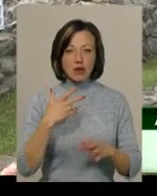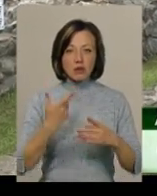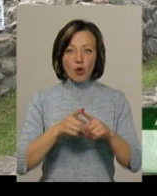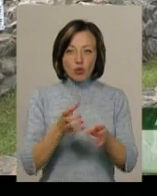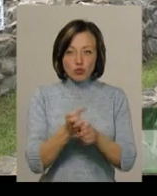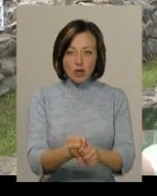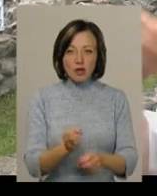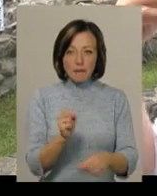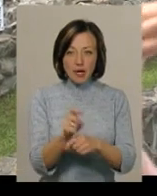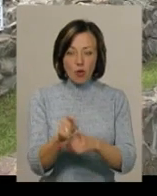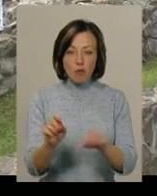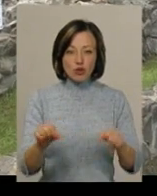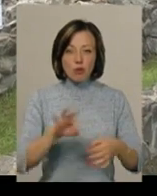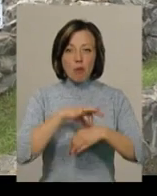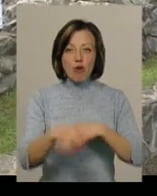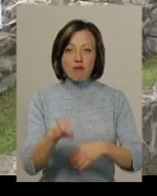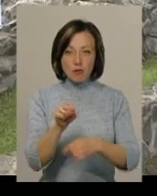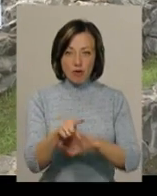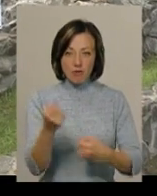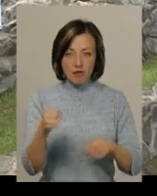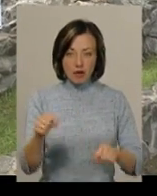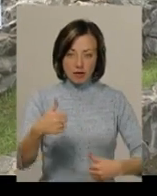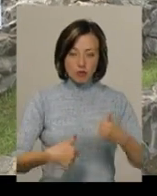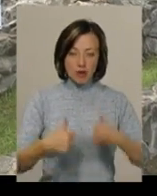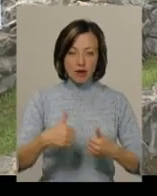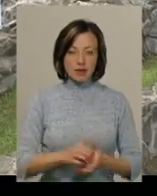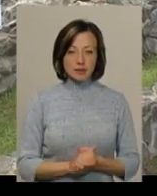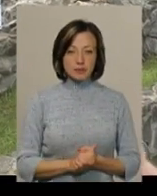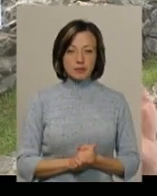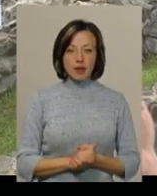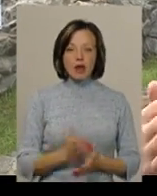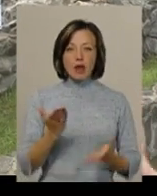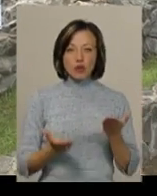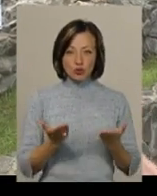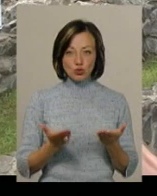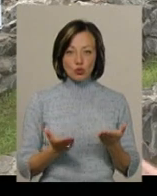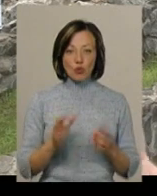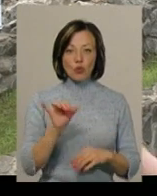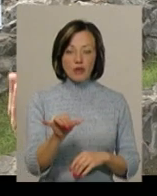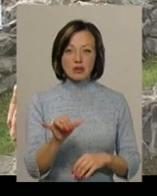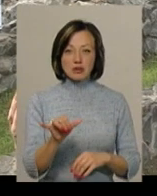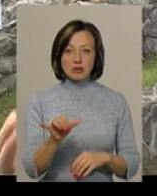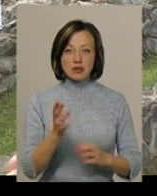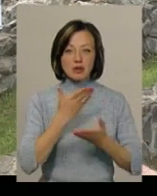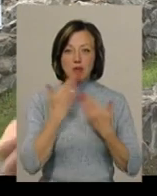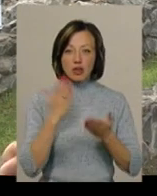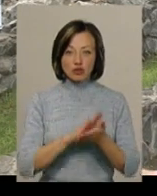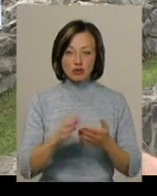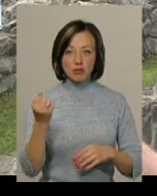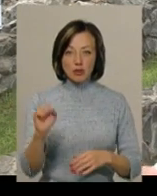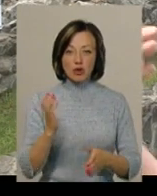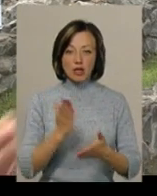можуть побіг, можуть больовим прийом виграти в змагання. І якщо у вас немає чистої перемоги, то